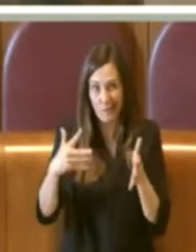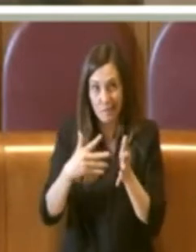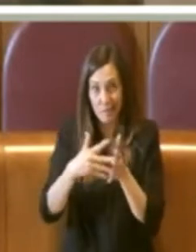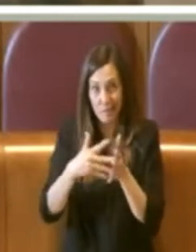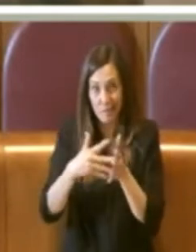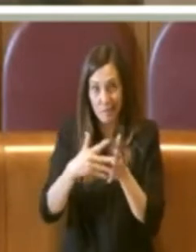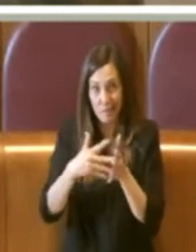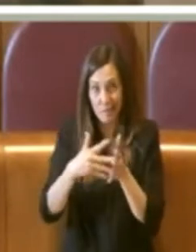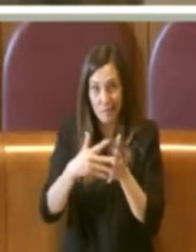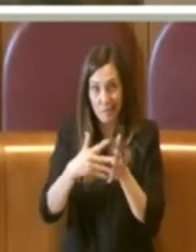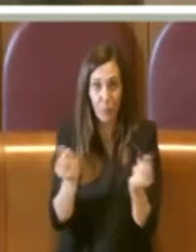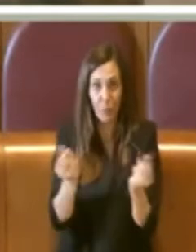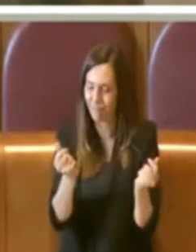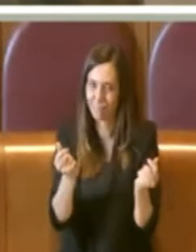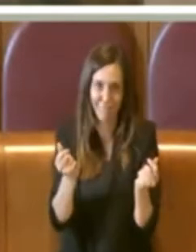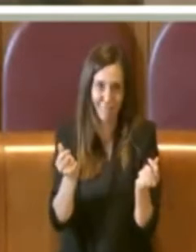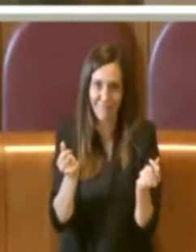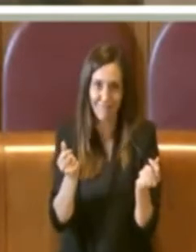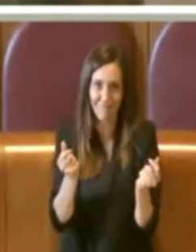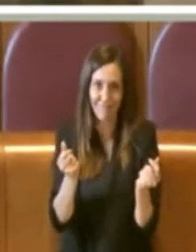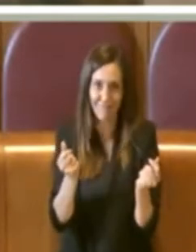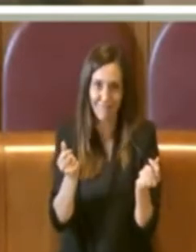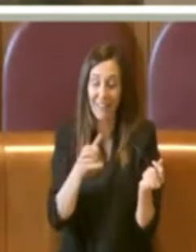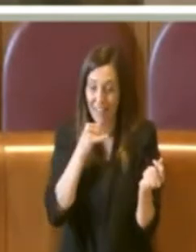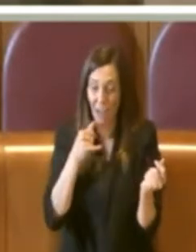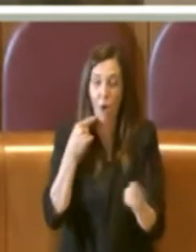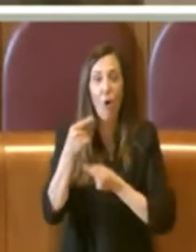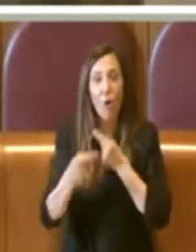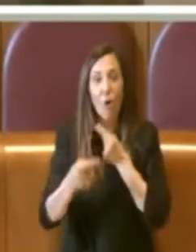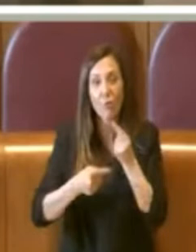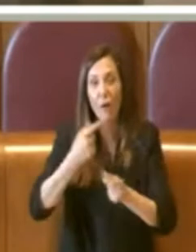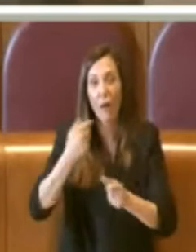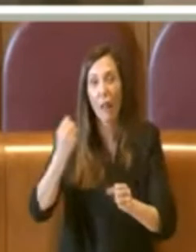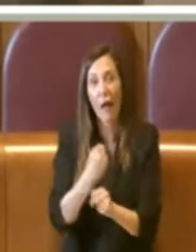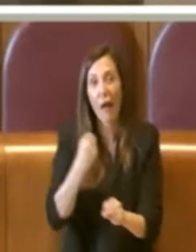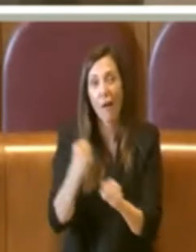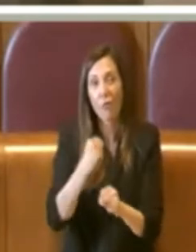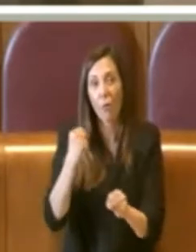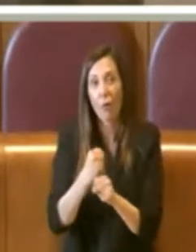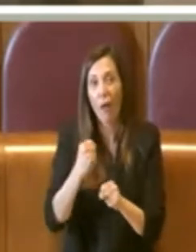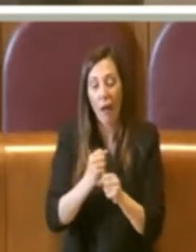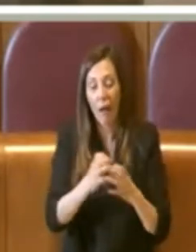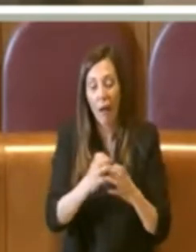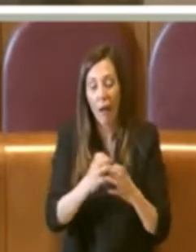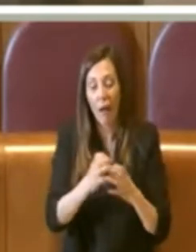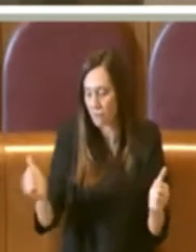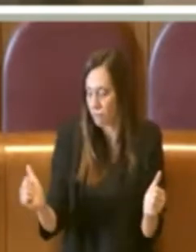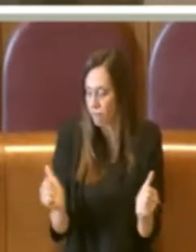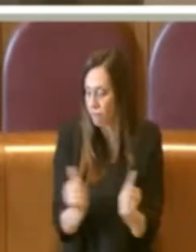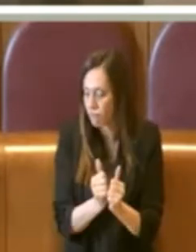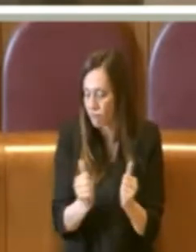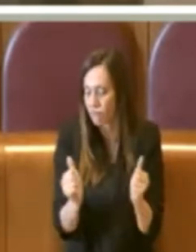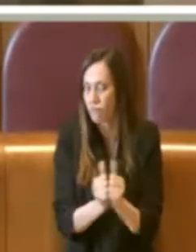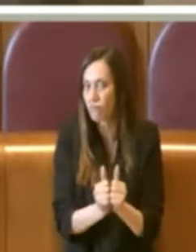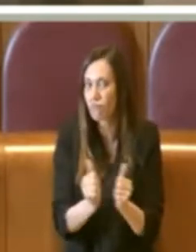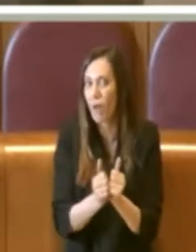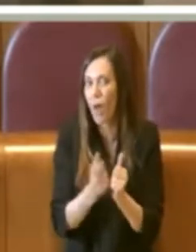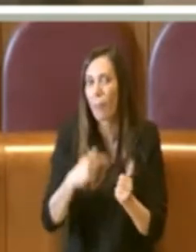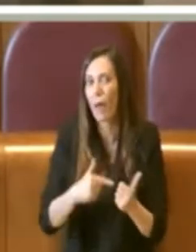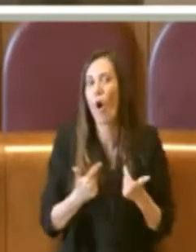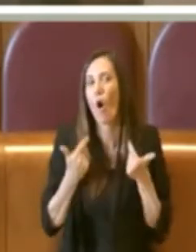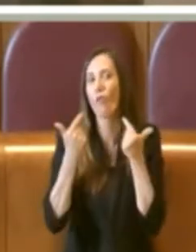bene continuare a lavorare fianco a fianco con la nostra azienda e a offrire un